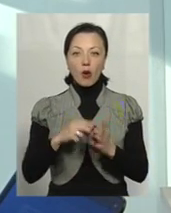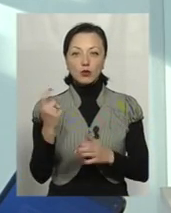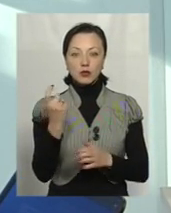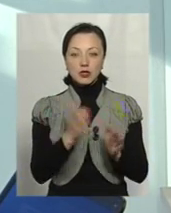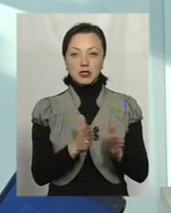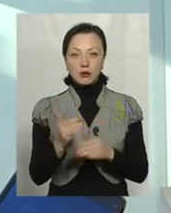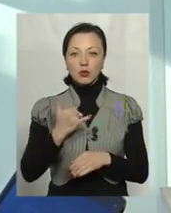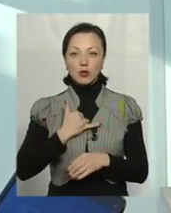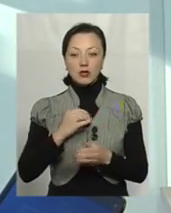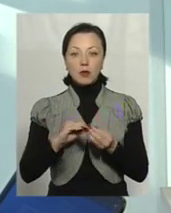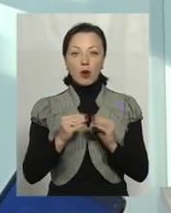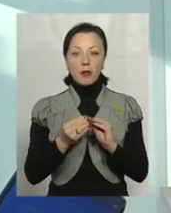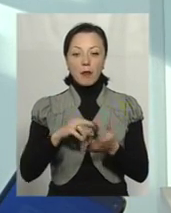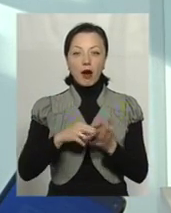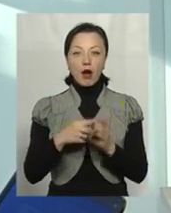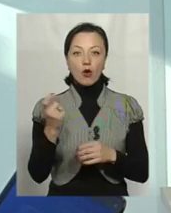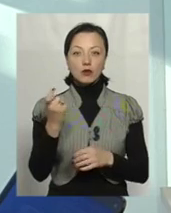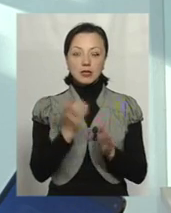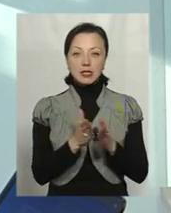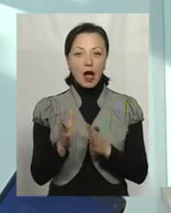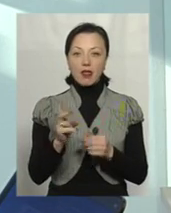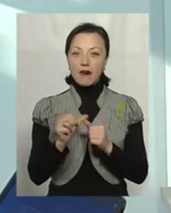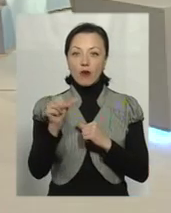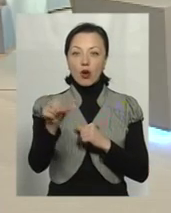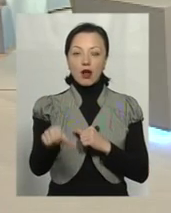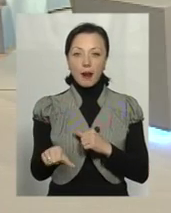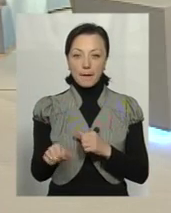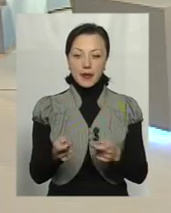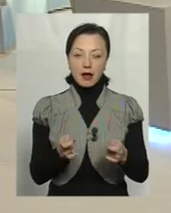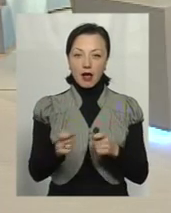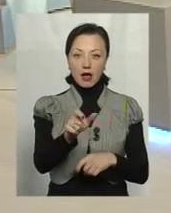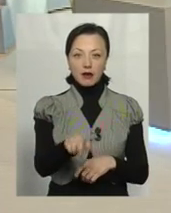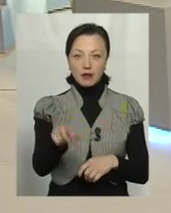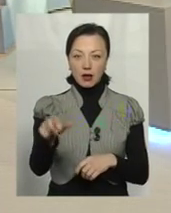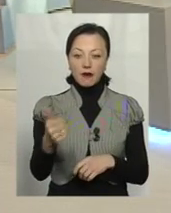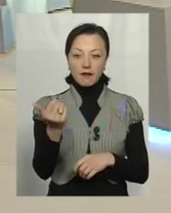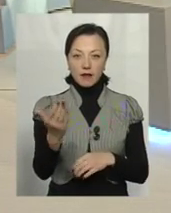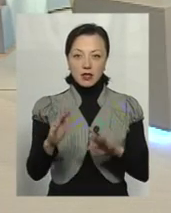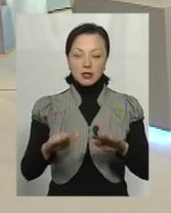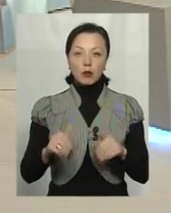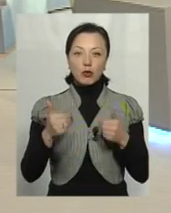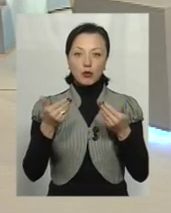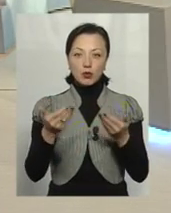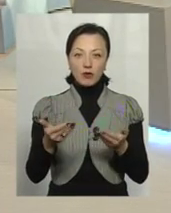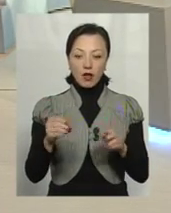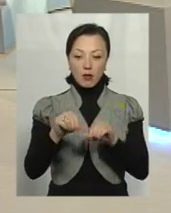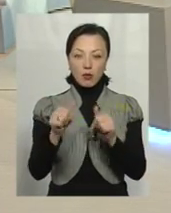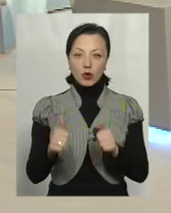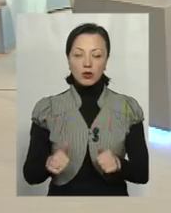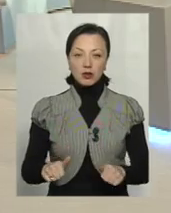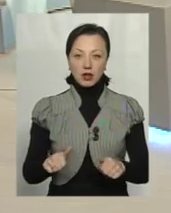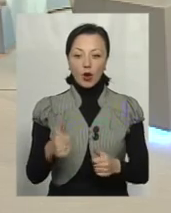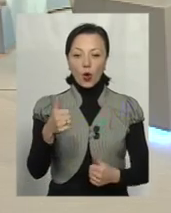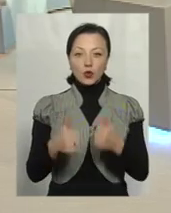У нас проблема в економічній системі, а не в окремо взятих навіть керівниках. Ви запропонували модель формування